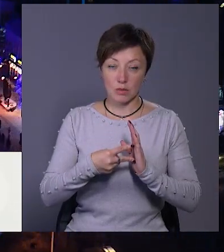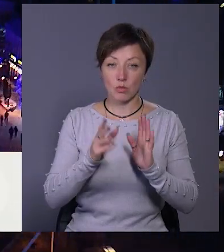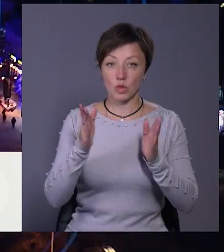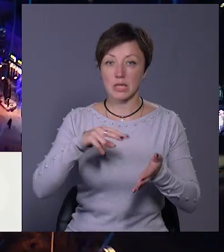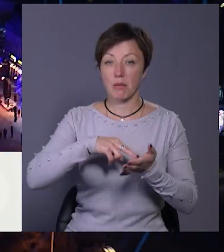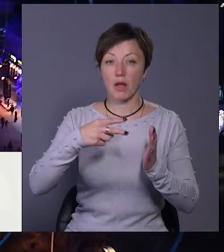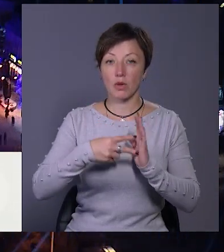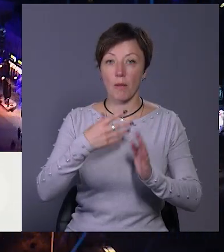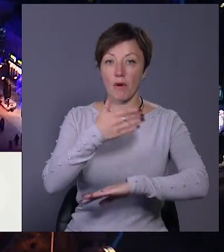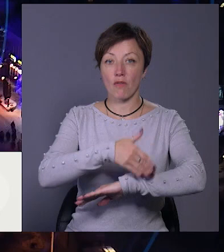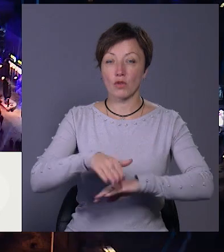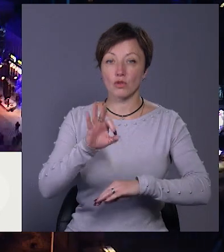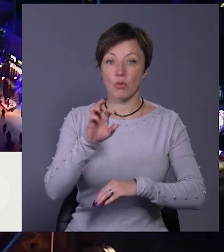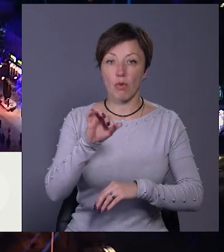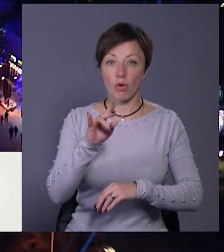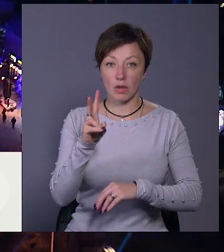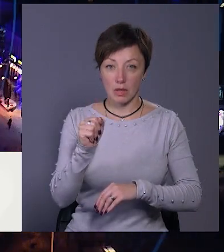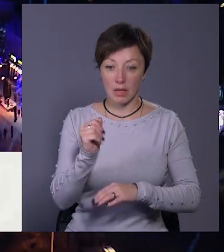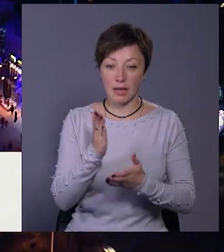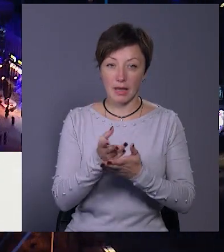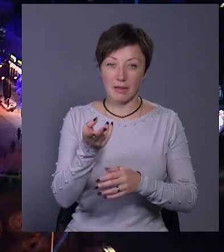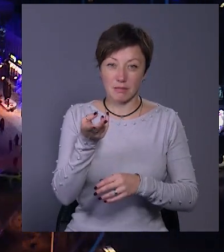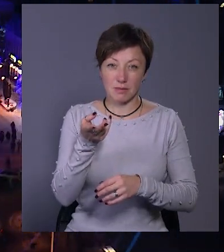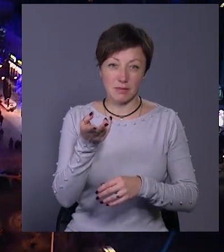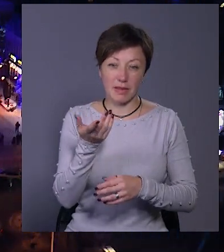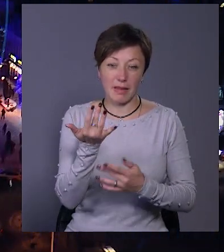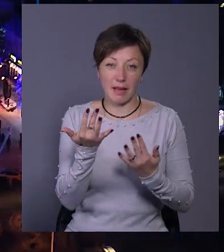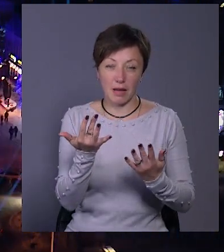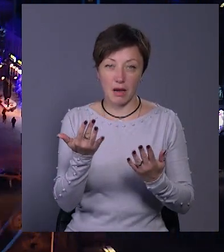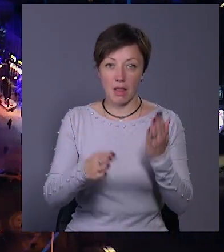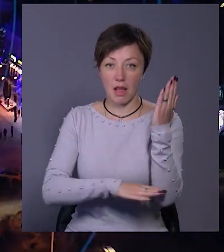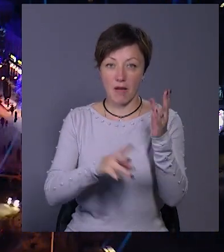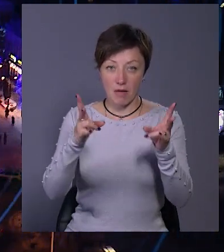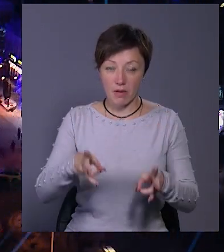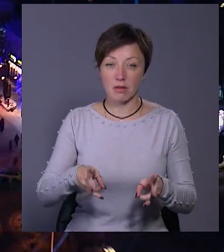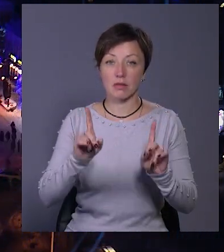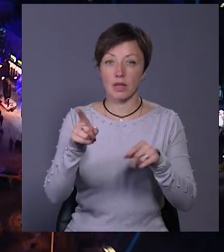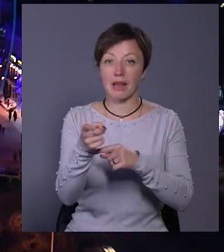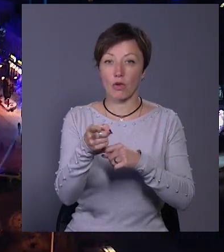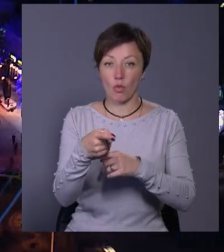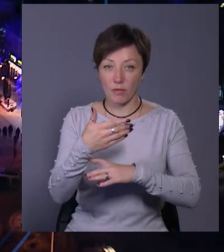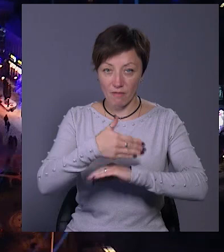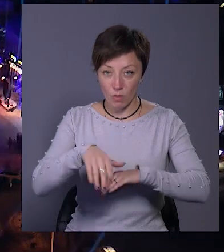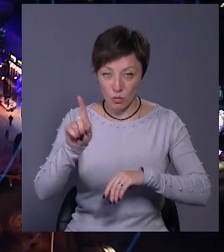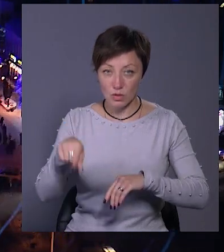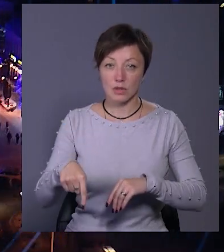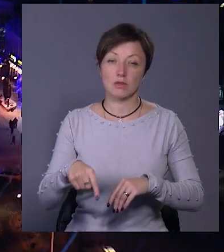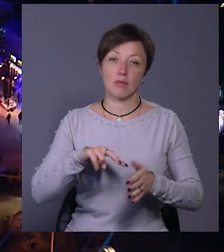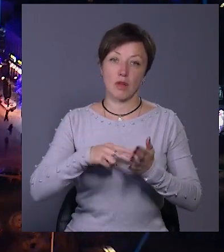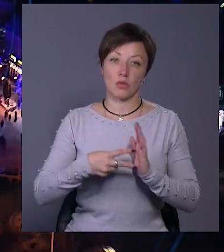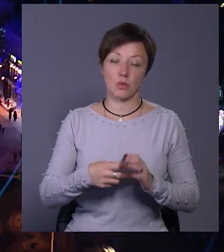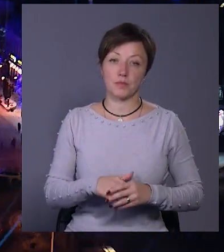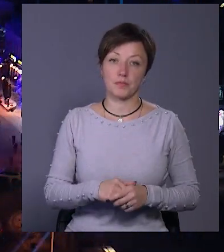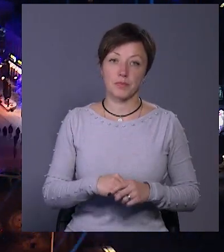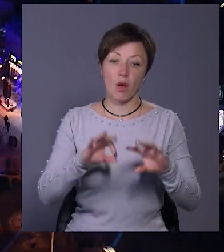заплановано по вулиці Соборній, пару аварійних дерев, також буде на Тернопільській вулиці, теж плануємо.